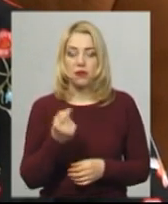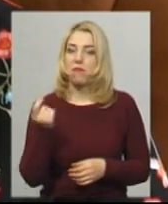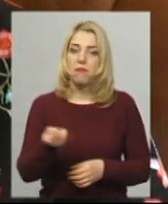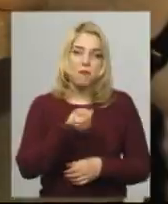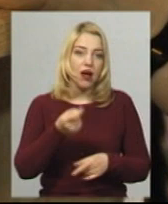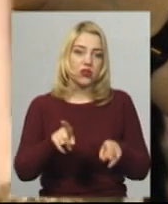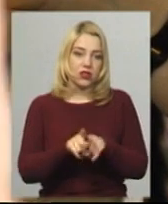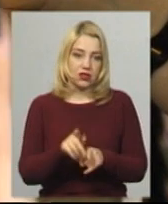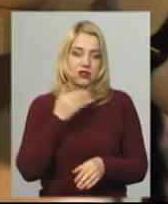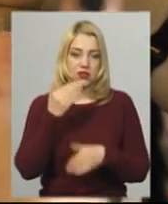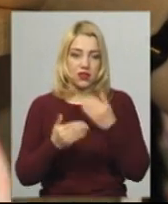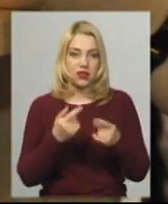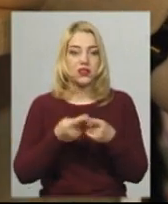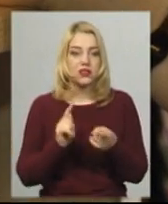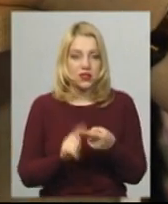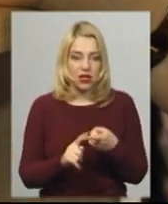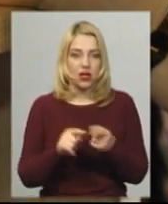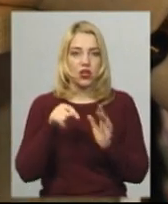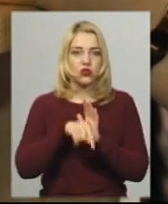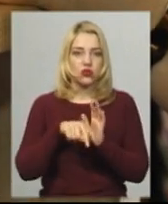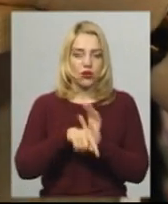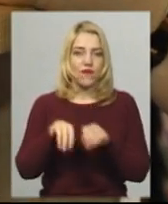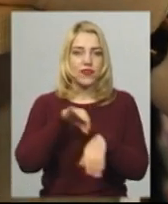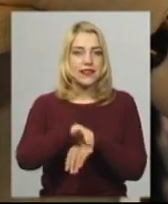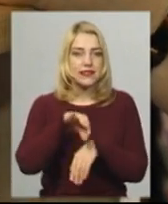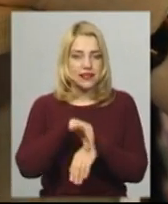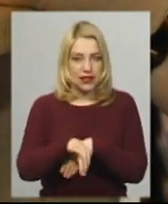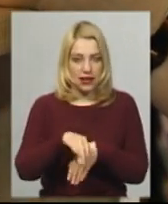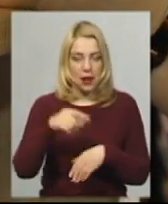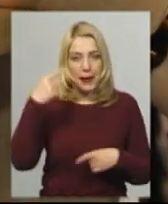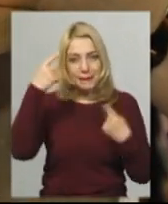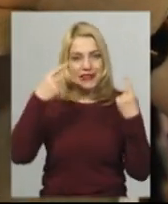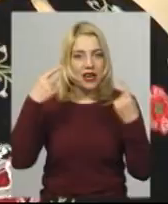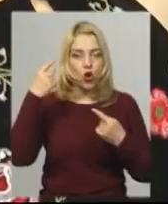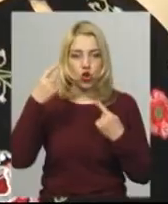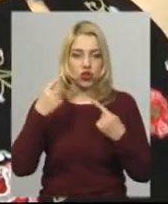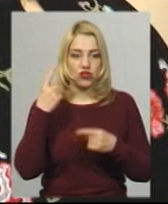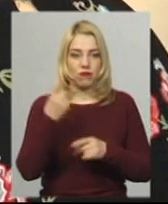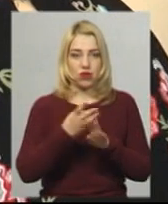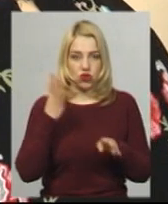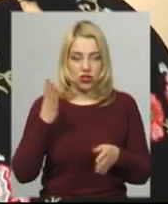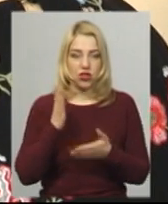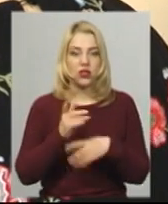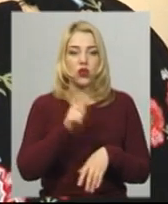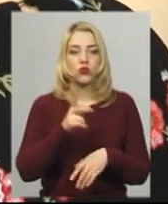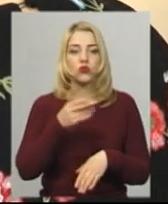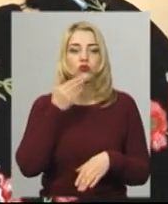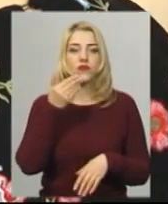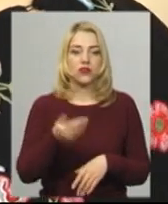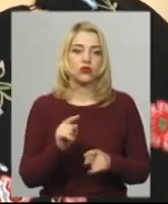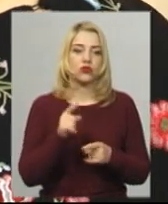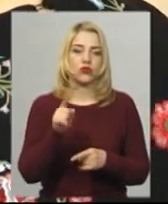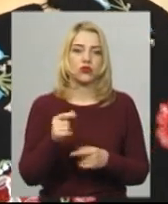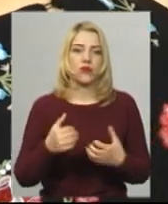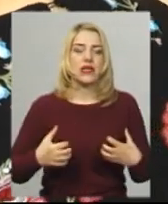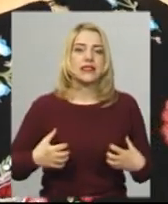таких звернень стосовно насилля. Насилля психологічного, в першу чергу. Є категорія людей, які звертаються, тому що їм